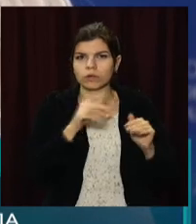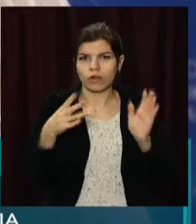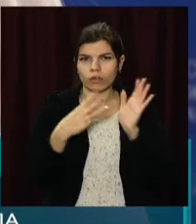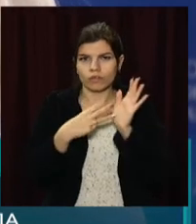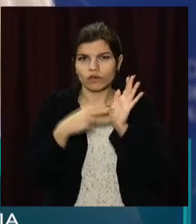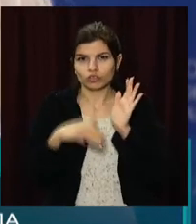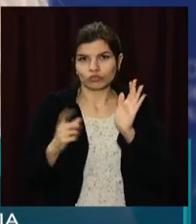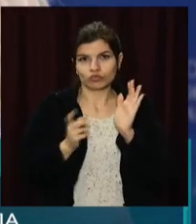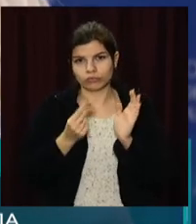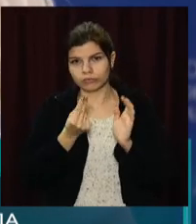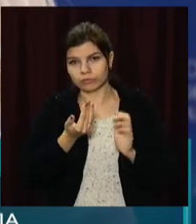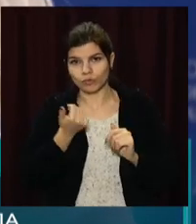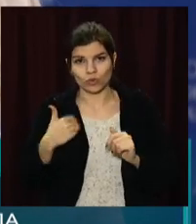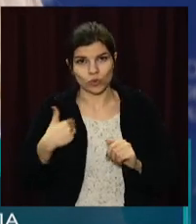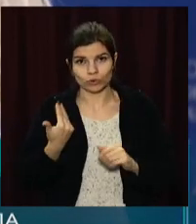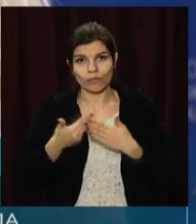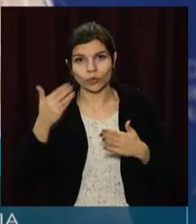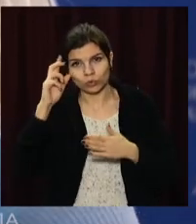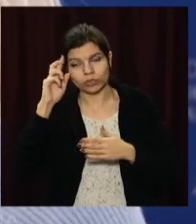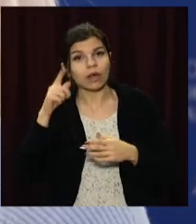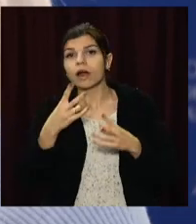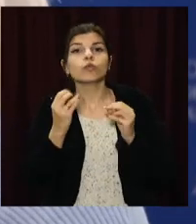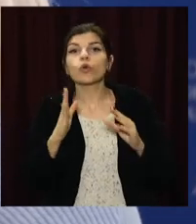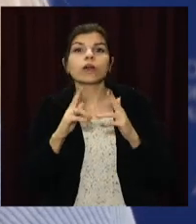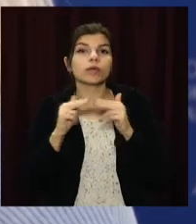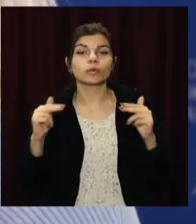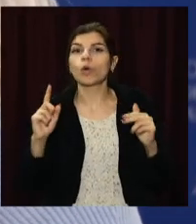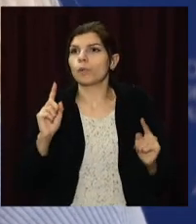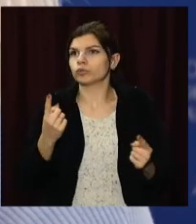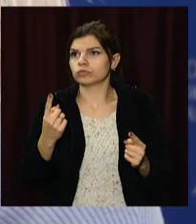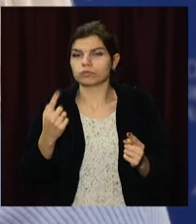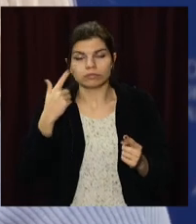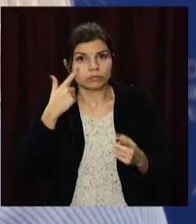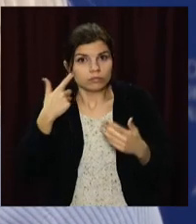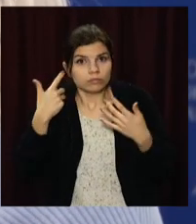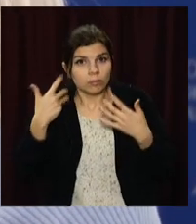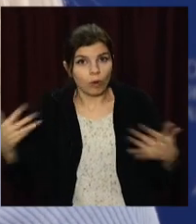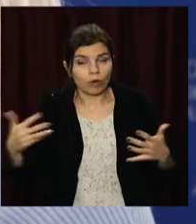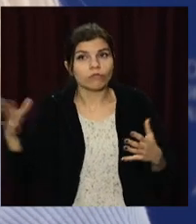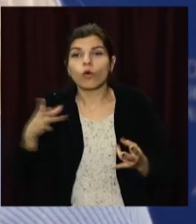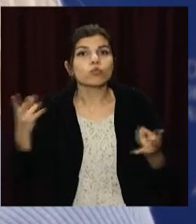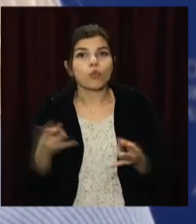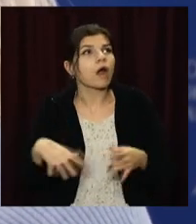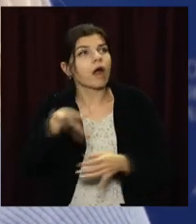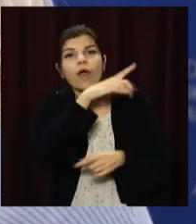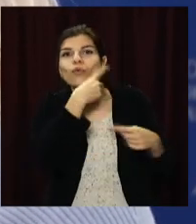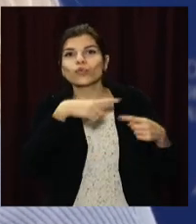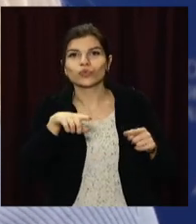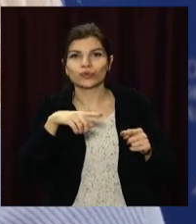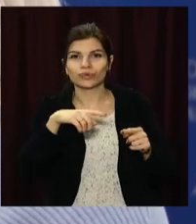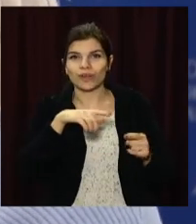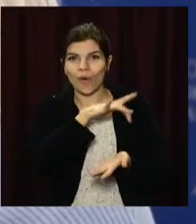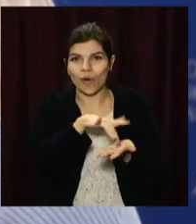заявки. І це не тому, що Дніпропетровщина чомусь більше всіх потребує, а тому, що